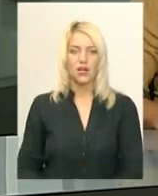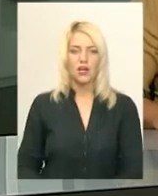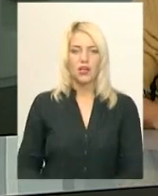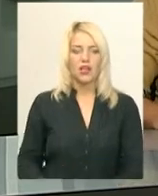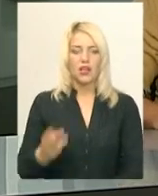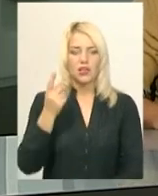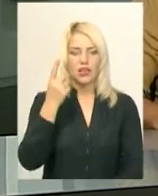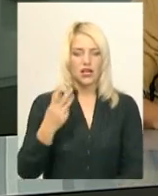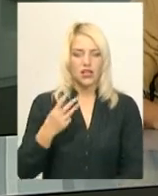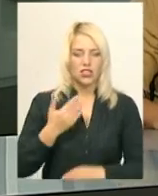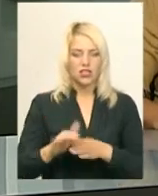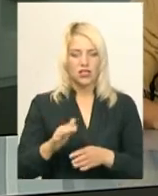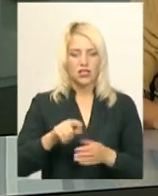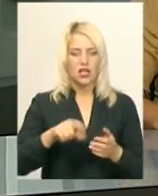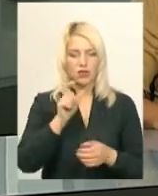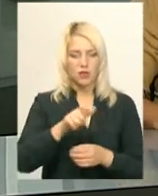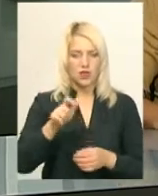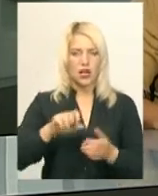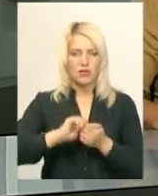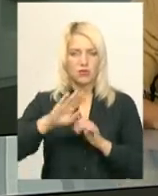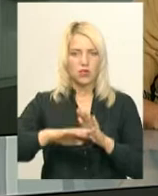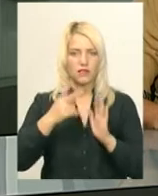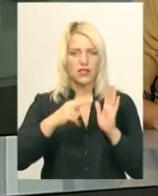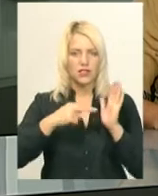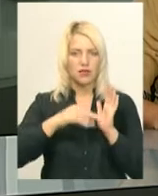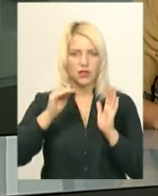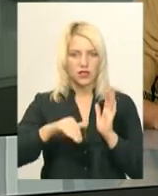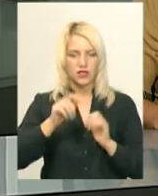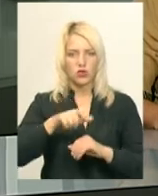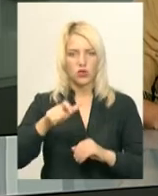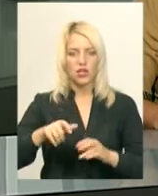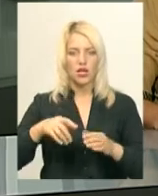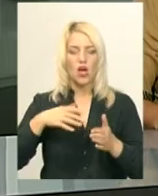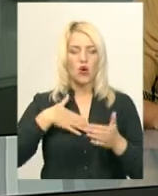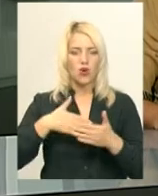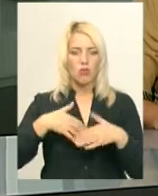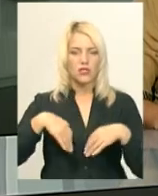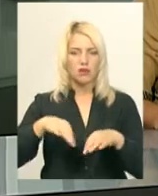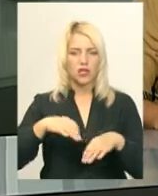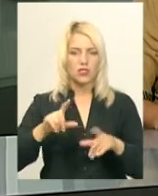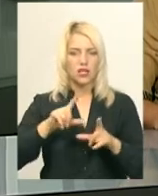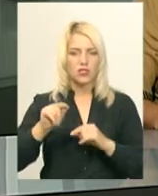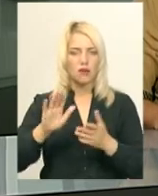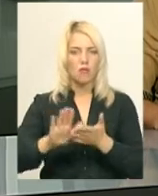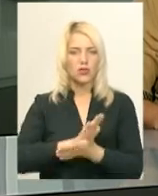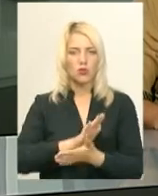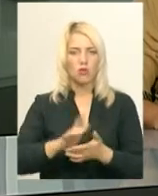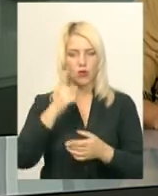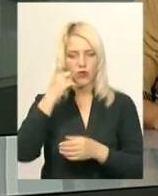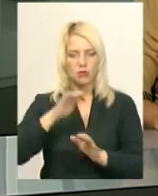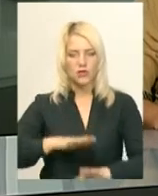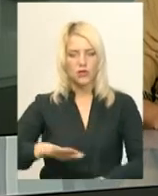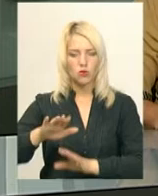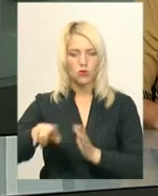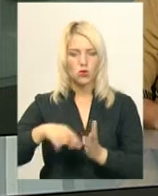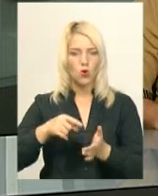частина мешканців Кам'янця-Подільського, це 27 тисяч людей, їздять громадським транспортом безкоштовно, повідомляє заступник міського голови